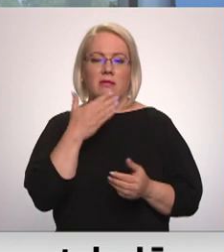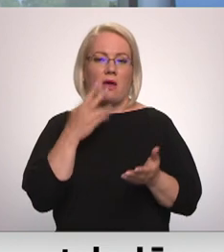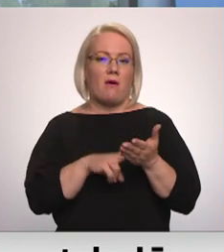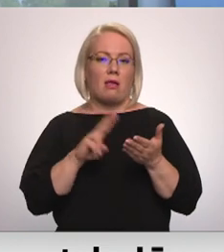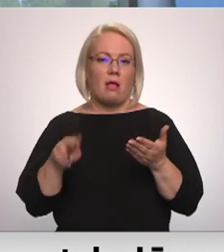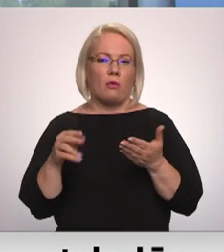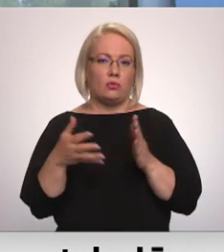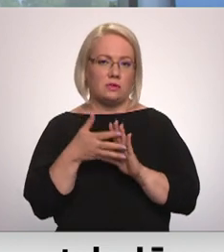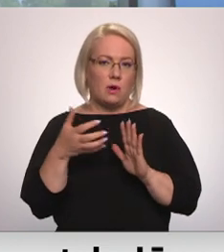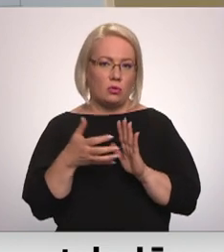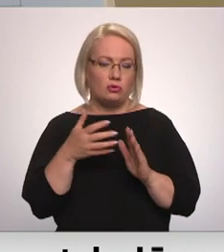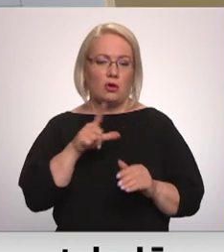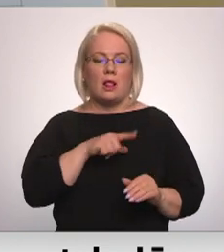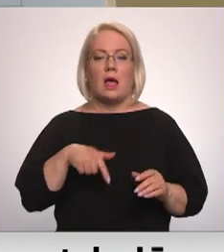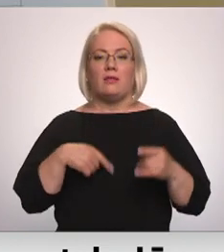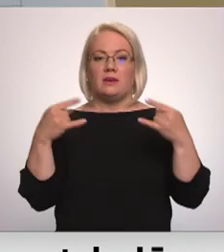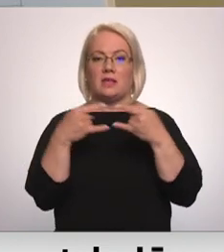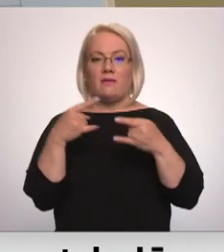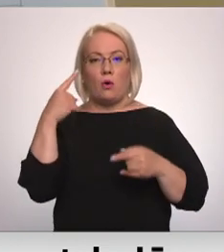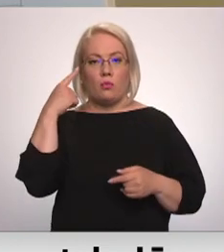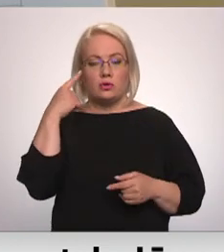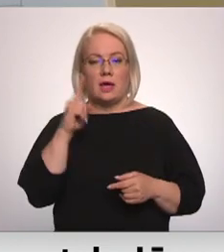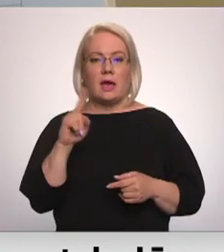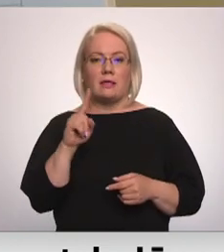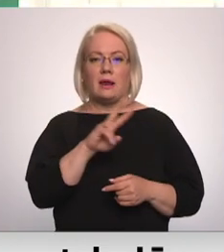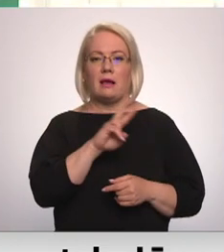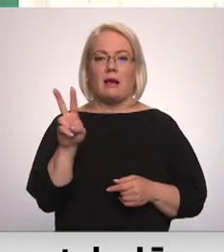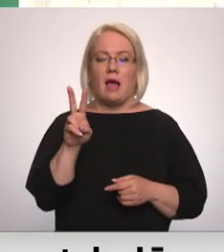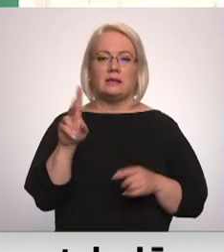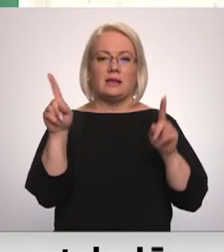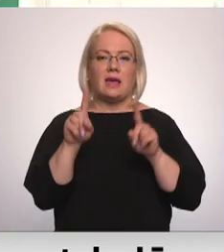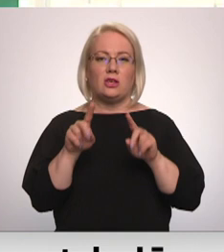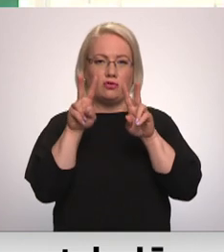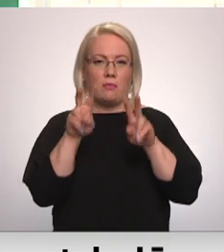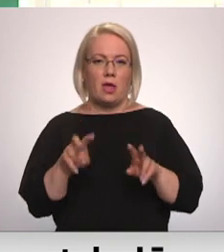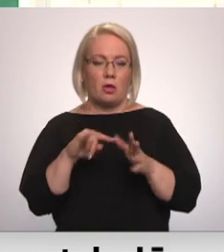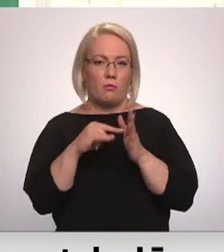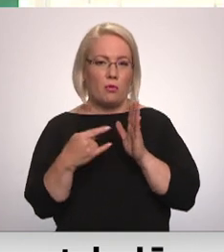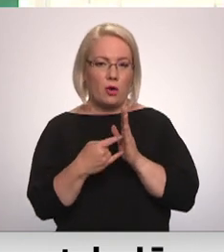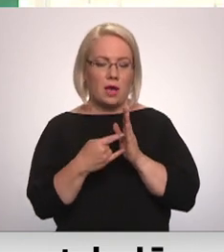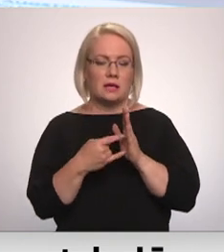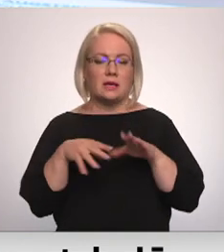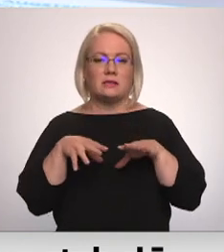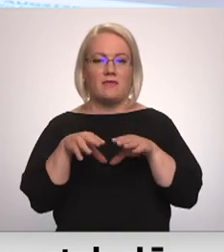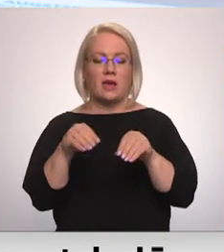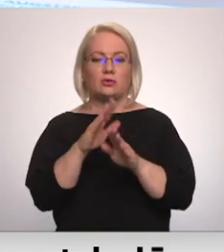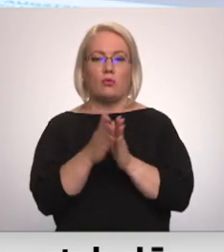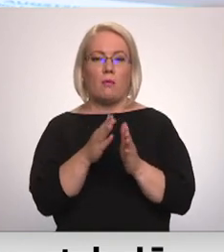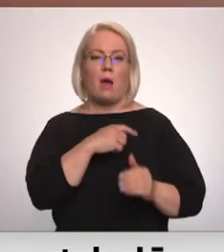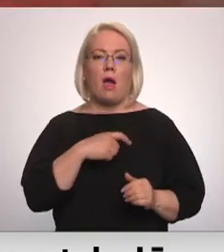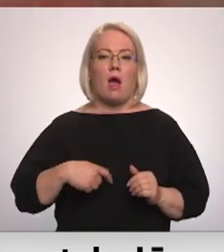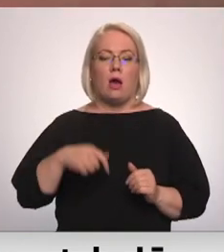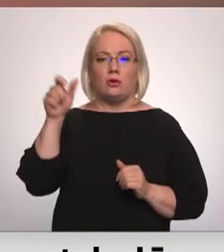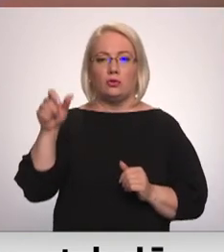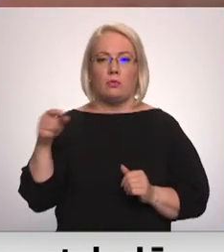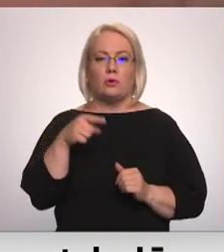izmantošanu. Latvijas televīzija uzzināja, ka runa ir par kādu no lietišķo pētījumu projektiem, kas esot veikts kopā ar studentiem. Par